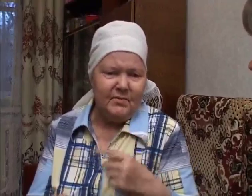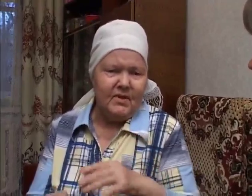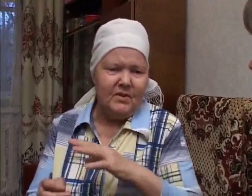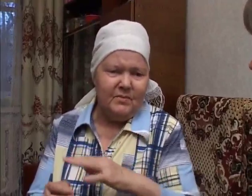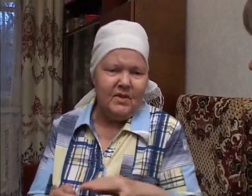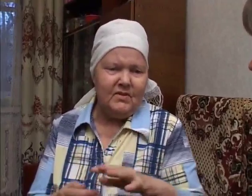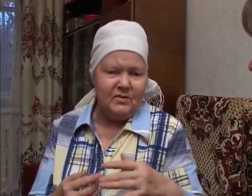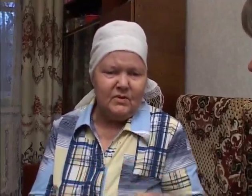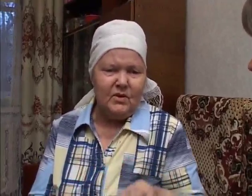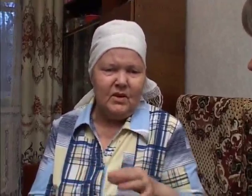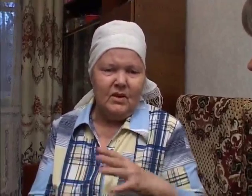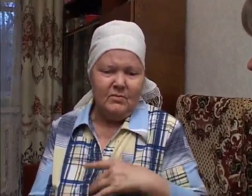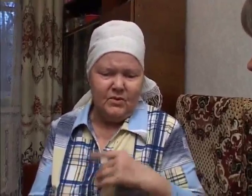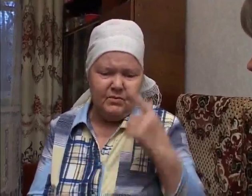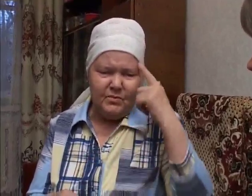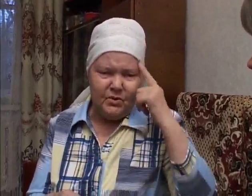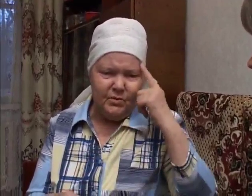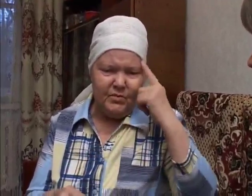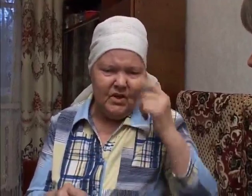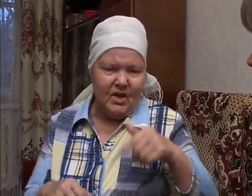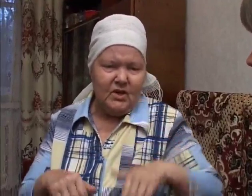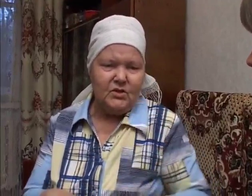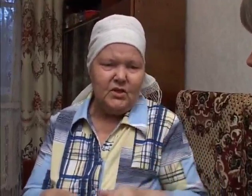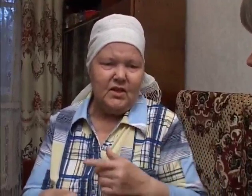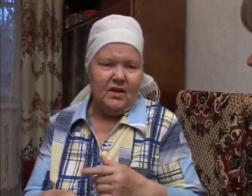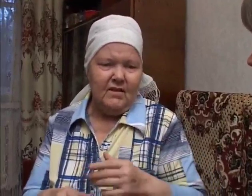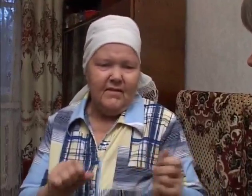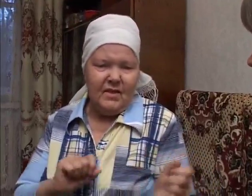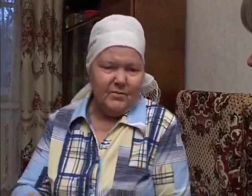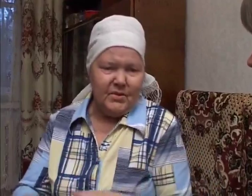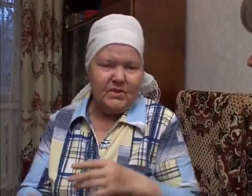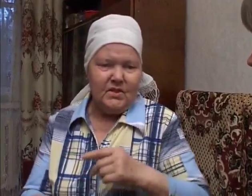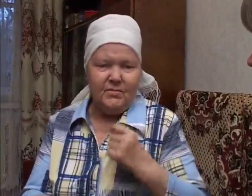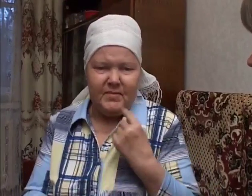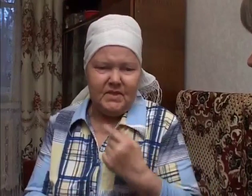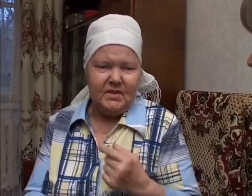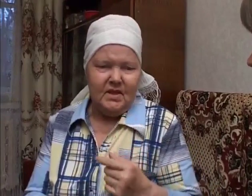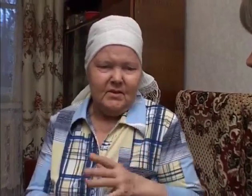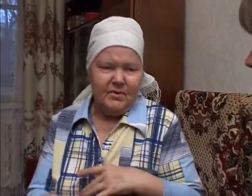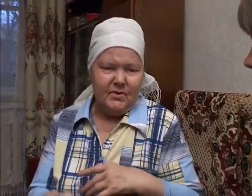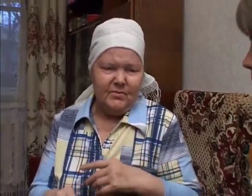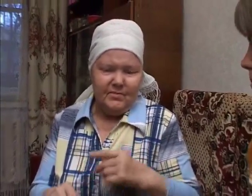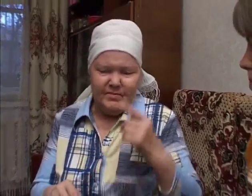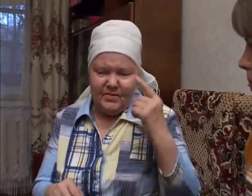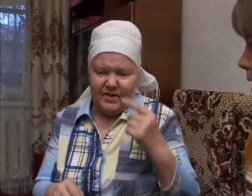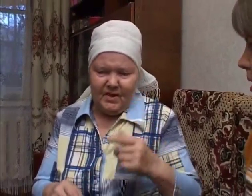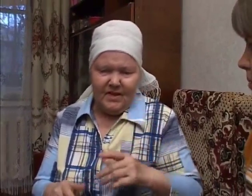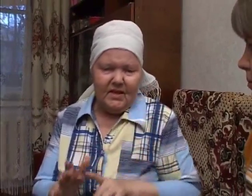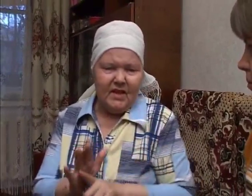дальше. Я пила, пила. Потом я думала и решила бросить пить.